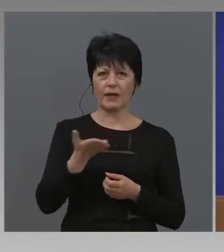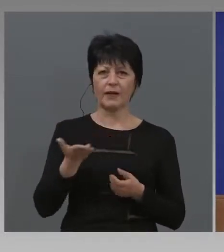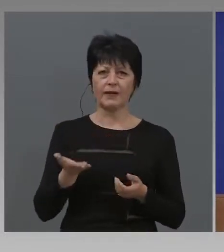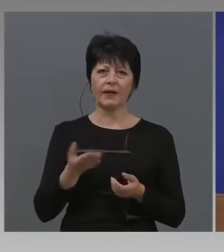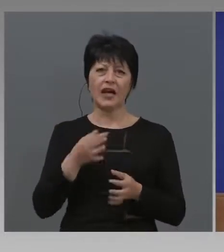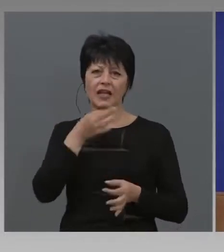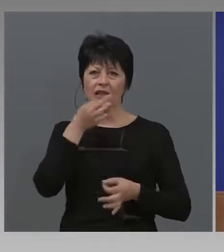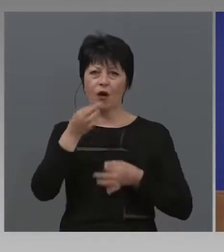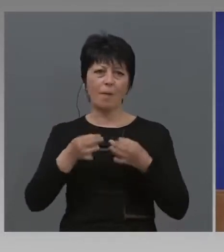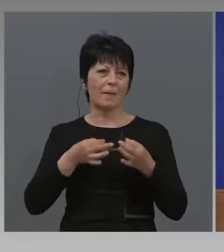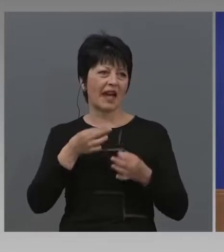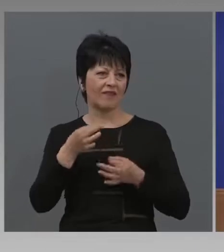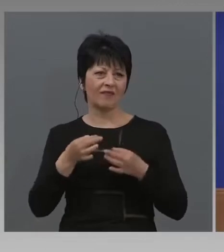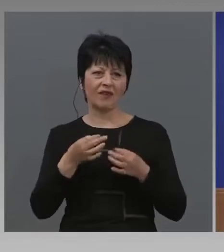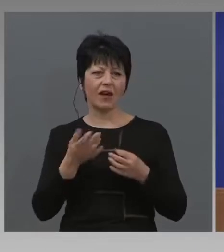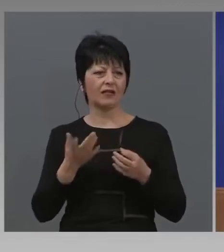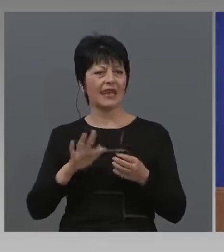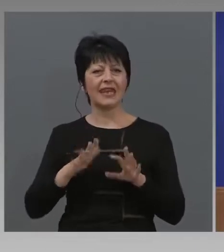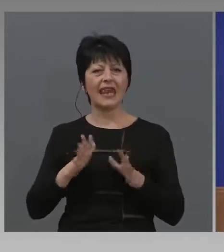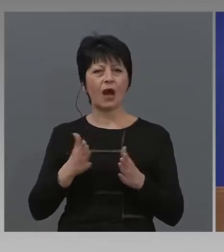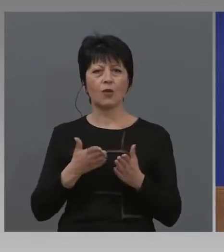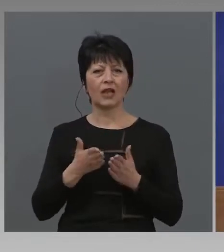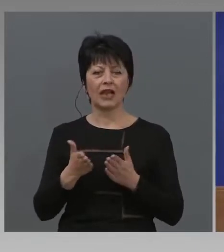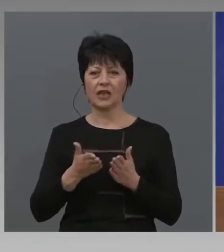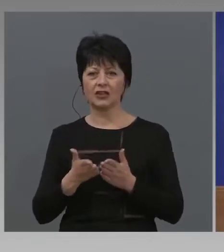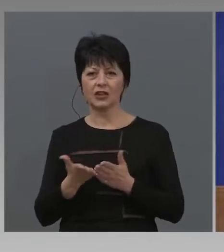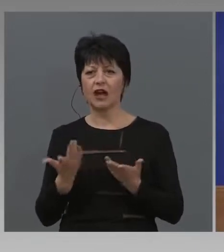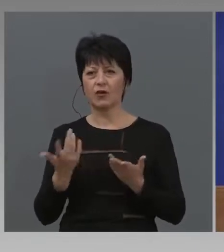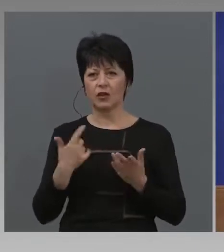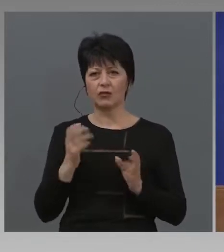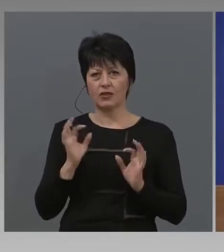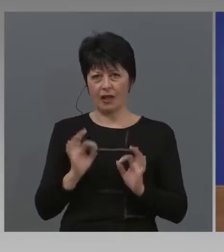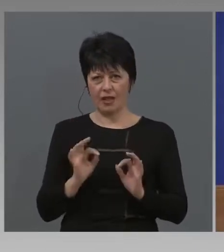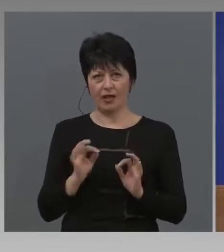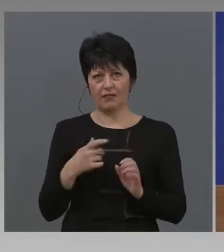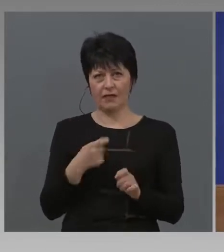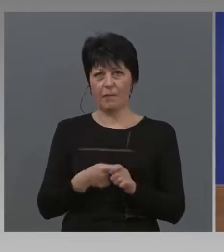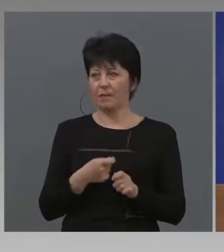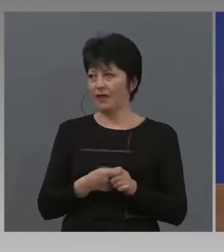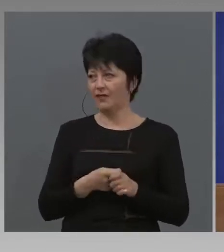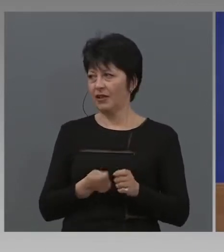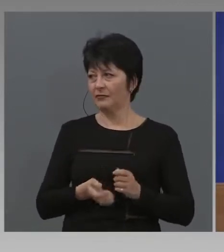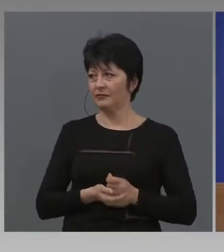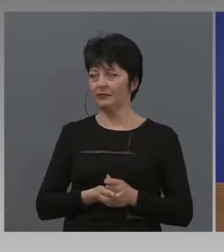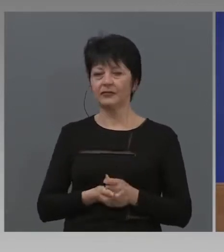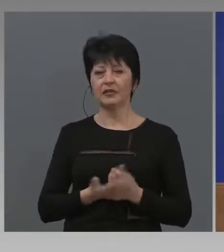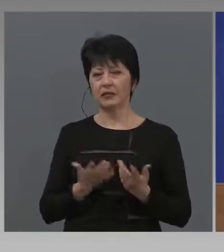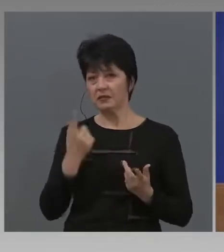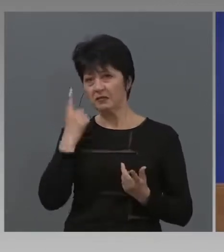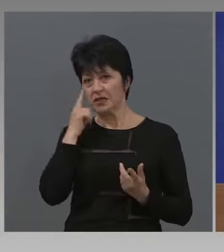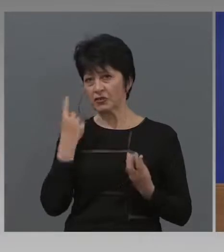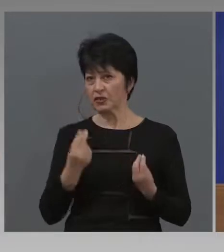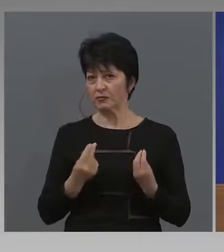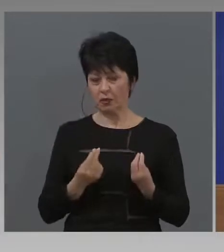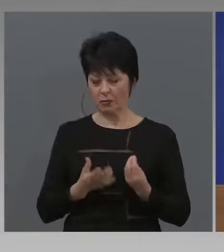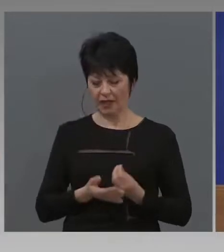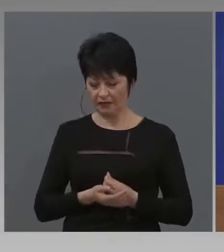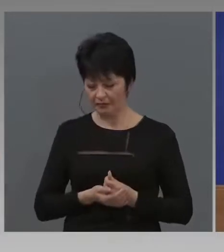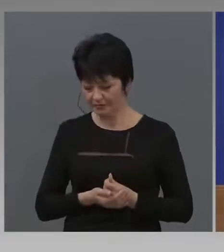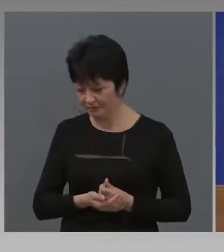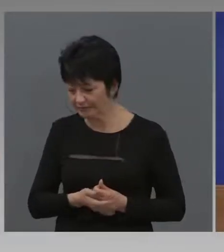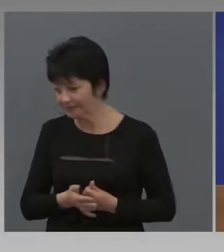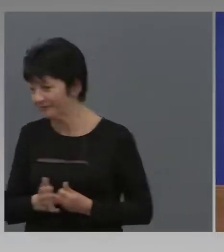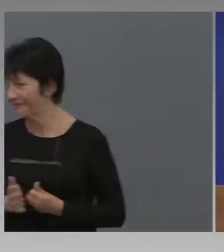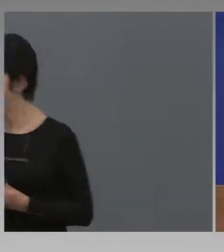да обявя още няколко неща, които сме направили и мислят, че са добре. Това,